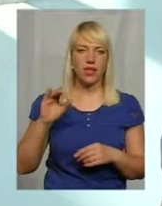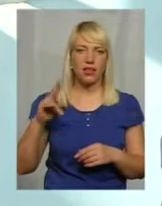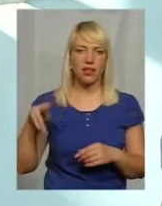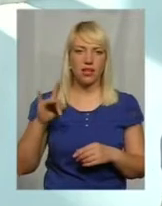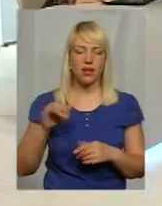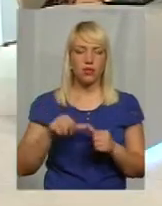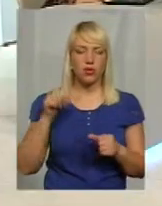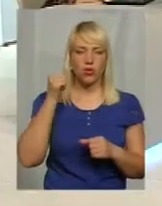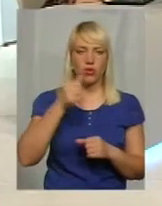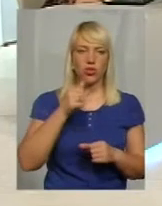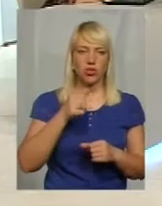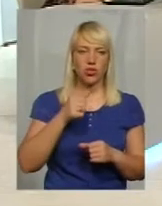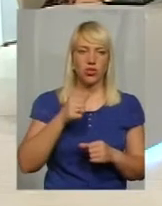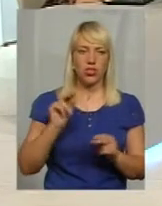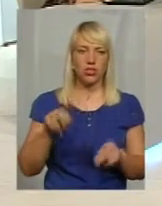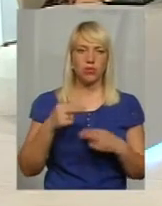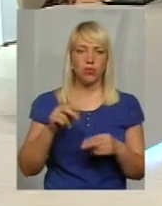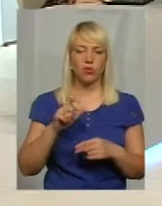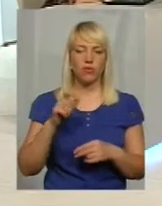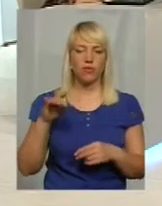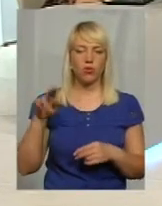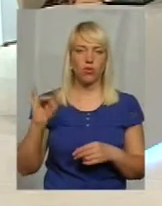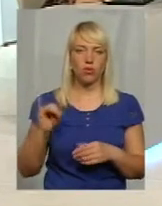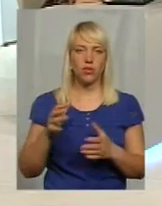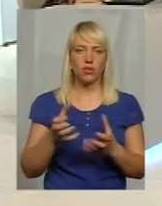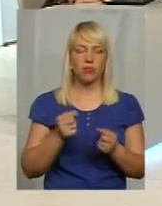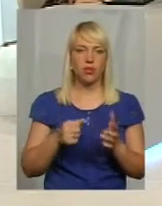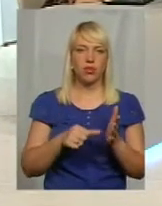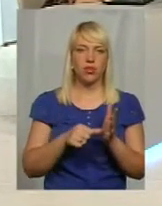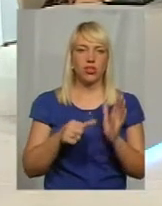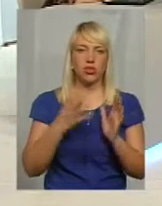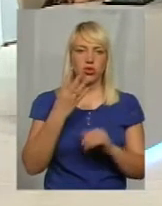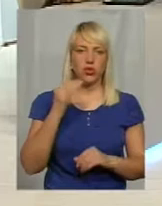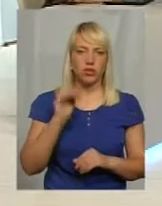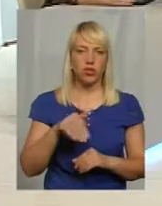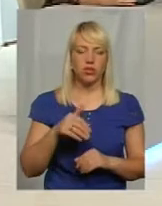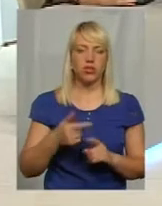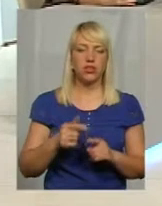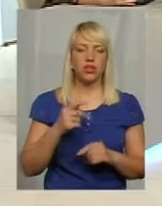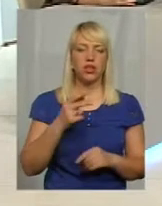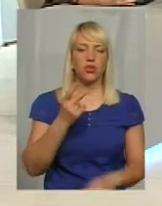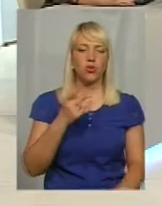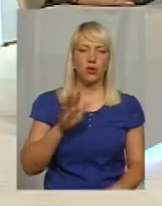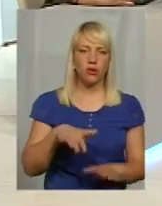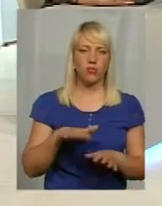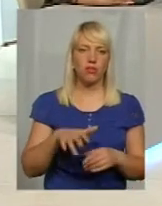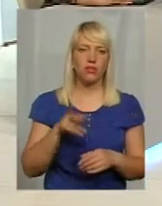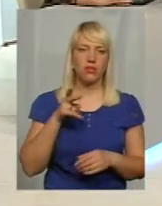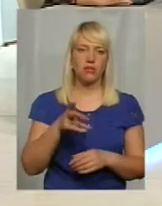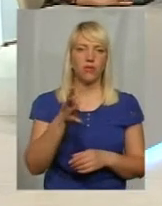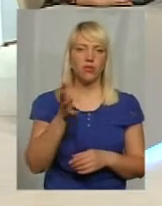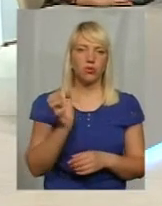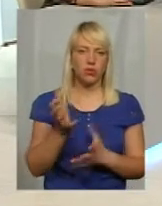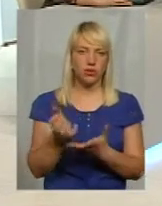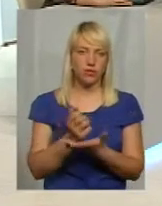минулорічний чемпіон Європи. Значить, 4 тисячі. Друге місце Чумак Дмитро 2 тисячі 500. Це